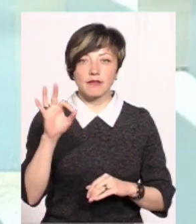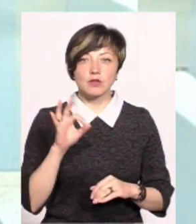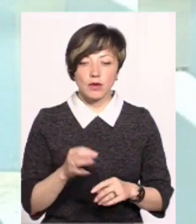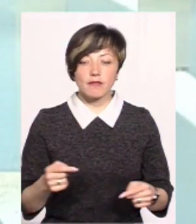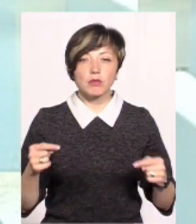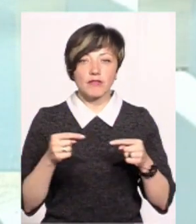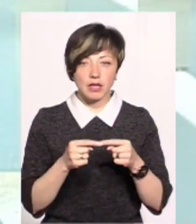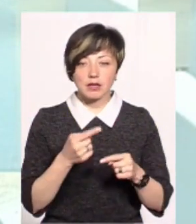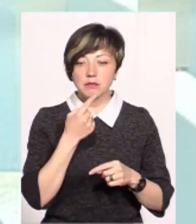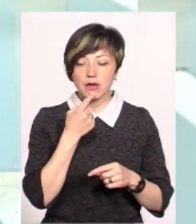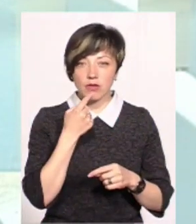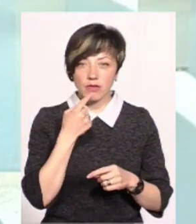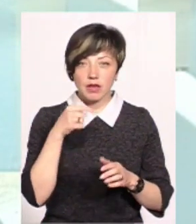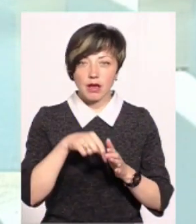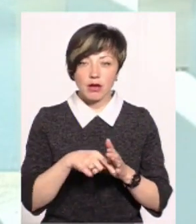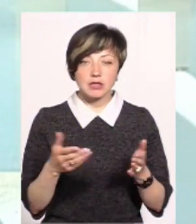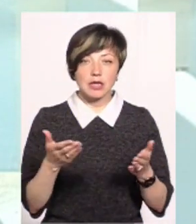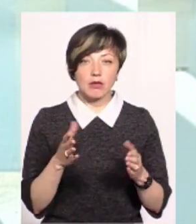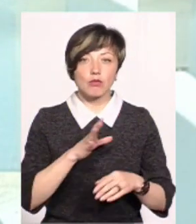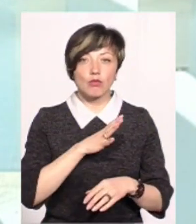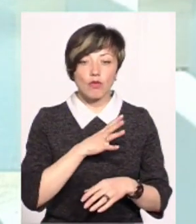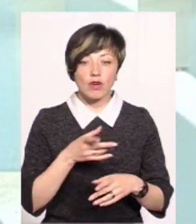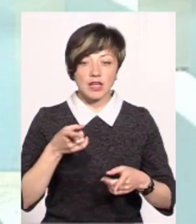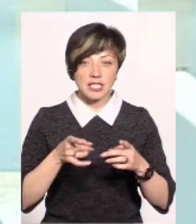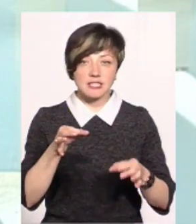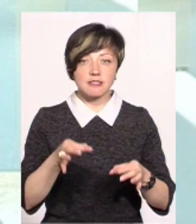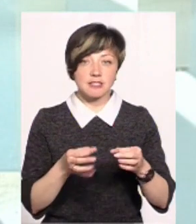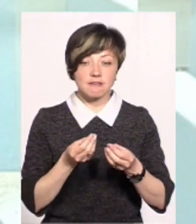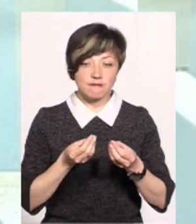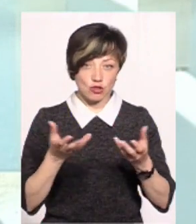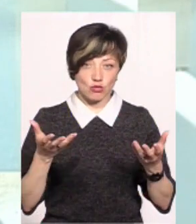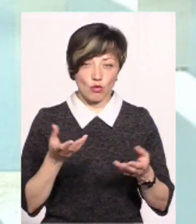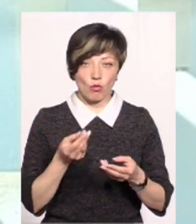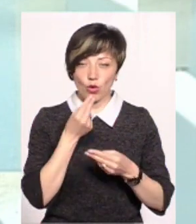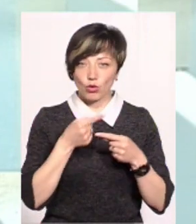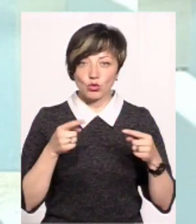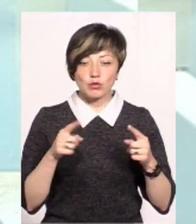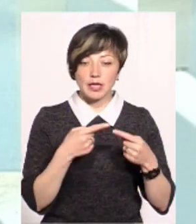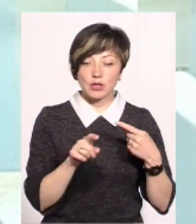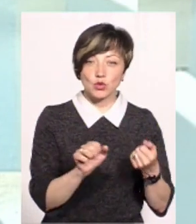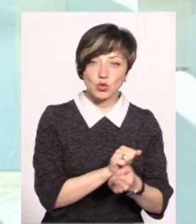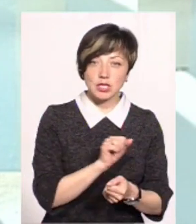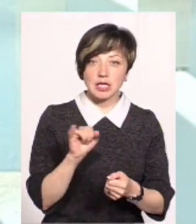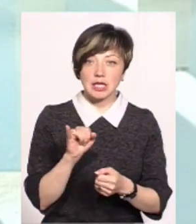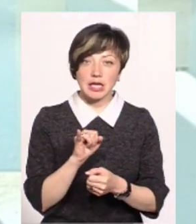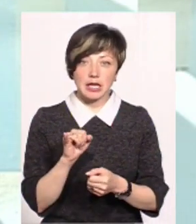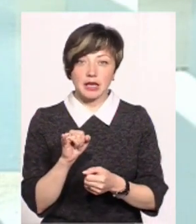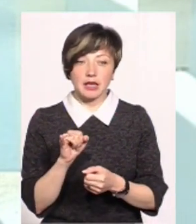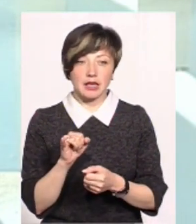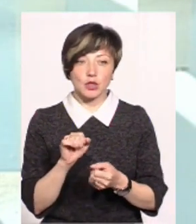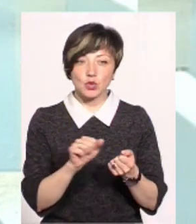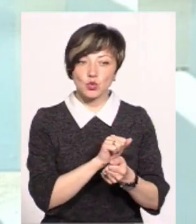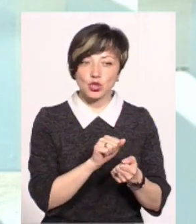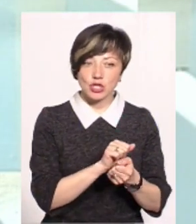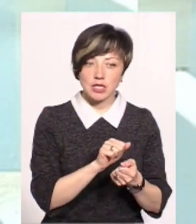% відповідають тим смаковим якостям, який був у першому випадку. Тому, чому різниця сушіння і, наприклад, і сублімації. Бо